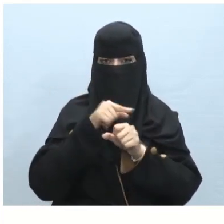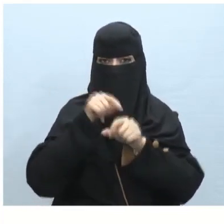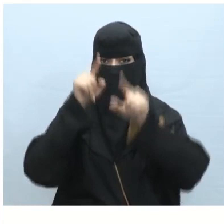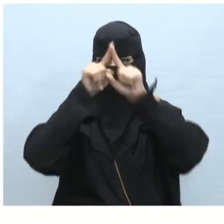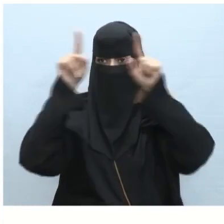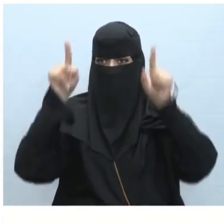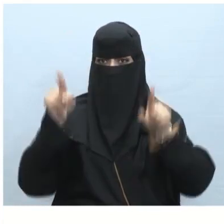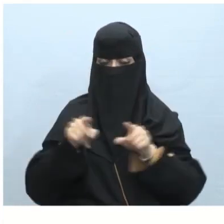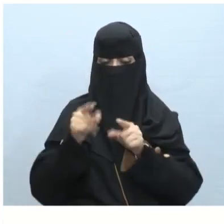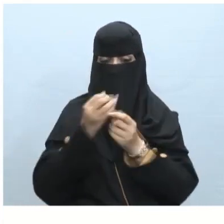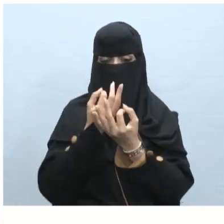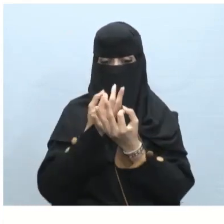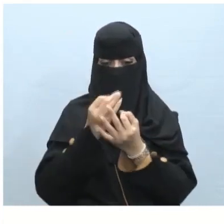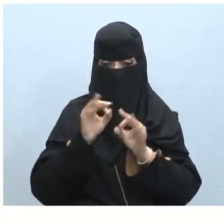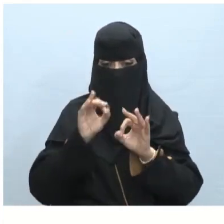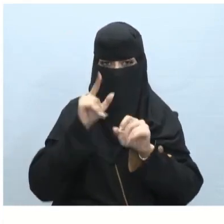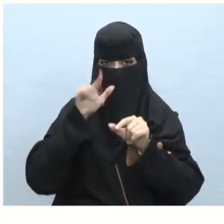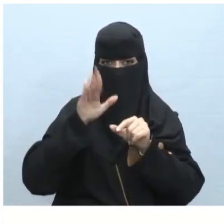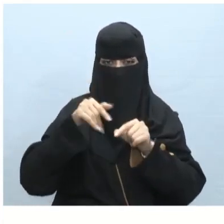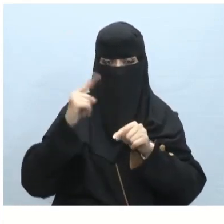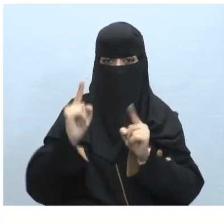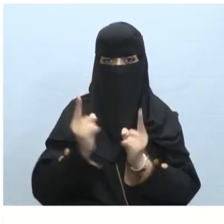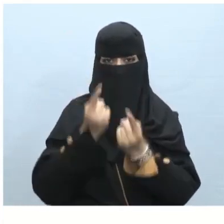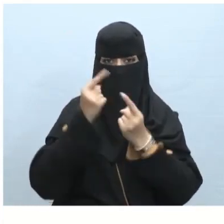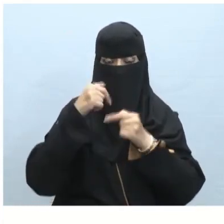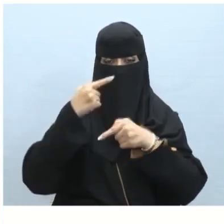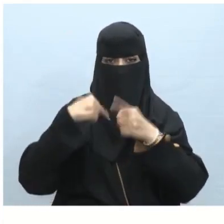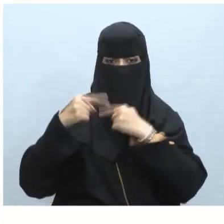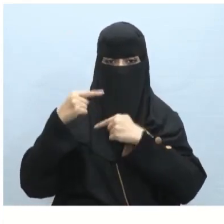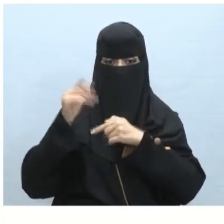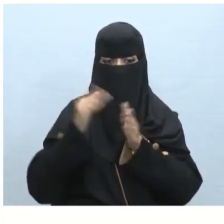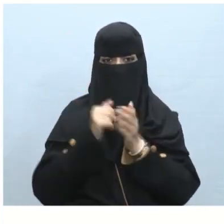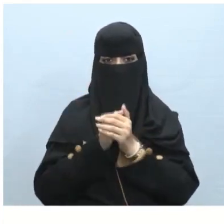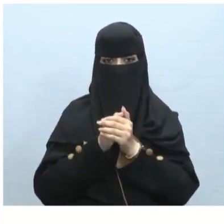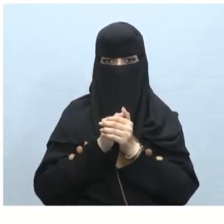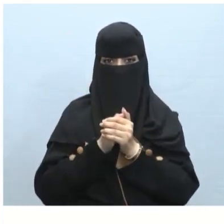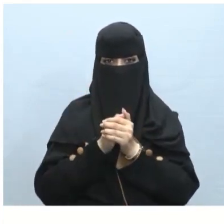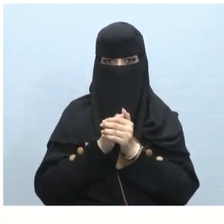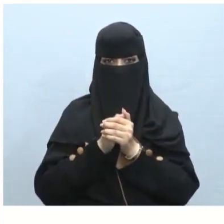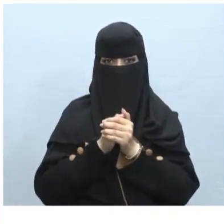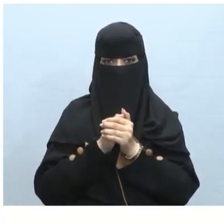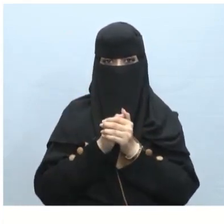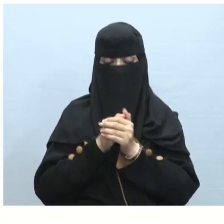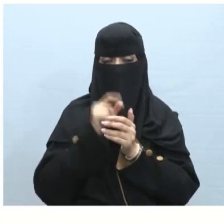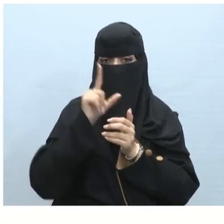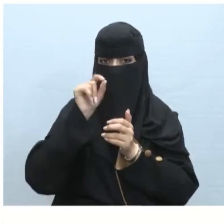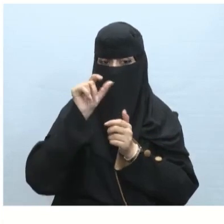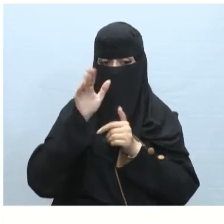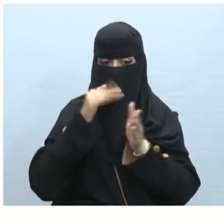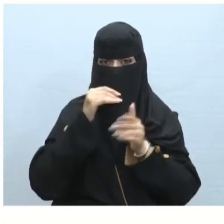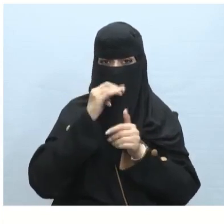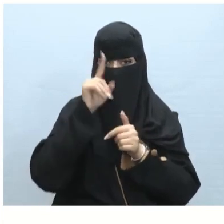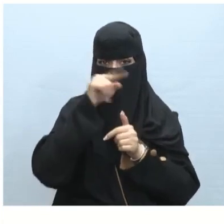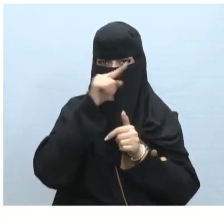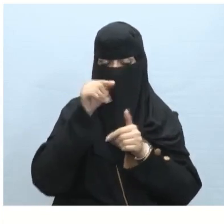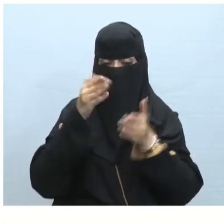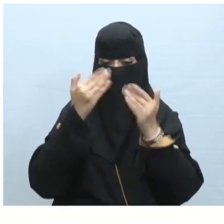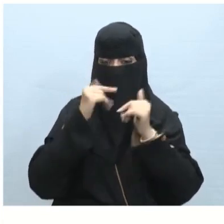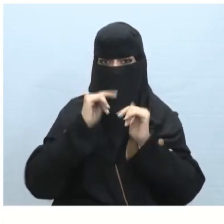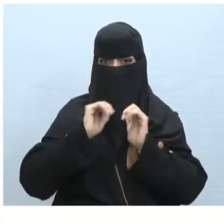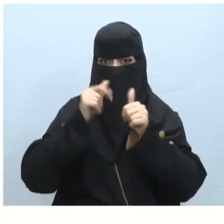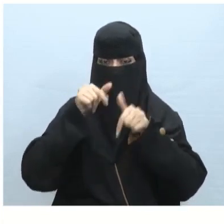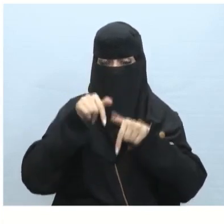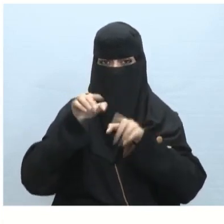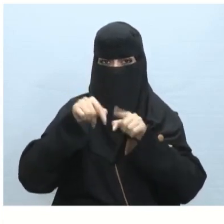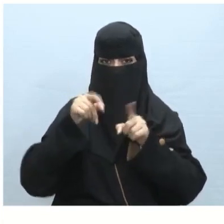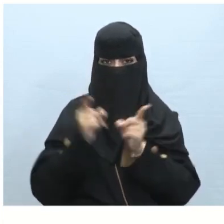الخامسة يعمل العرض كاملا بشكل تلقائي أحسنت الإجابة خاطئة بل تستطيع